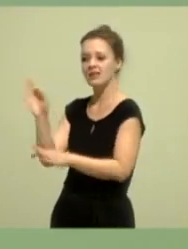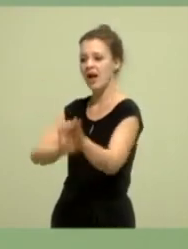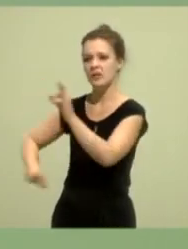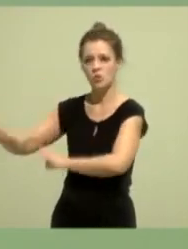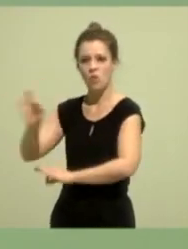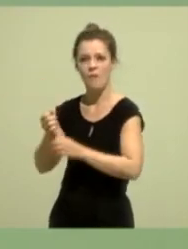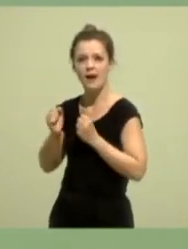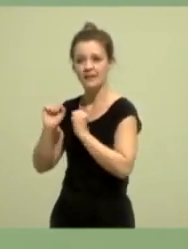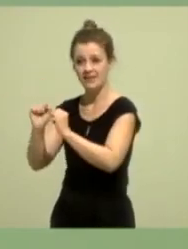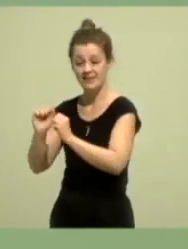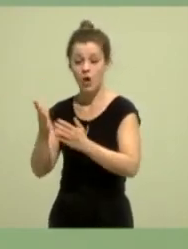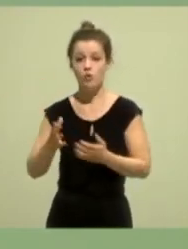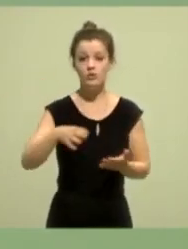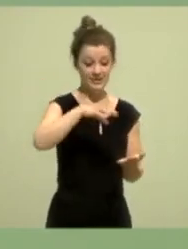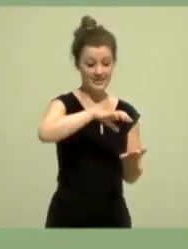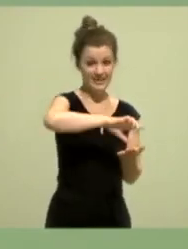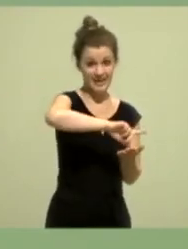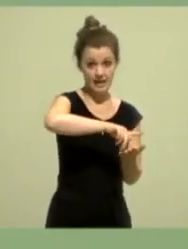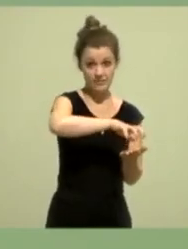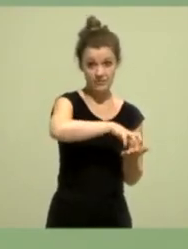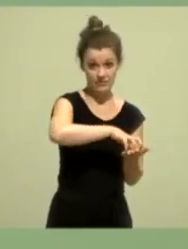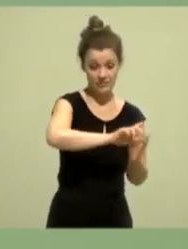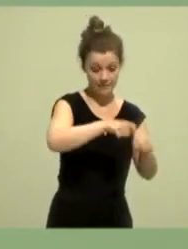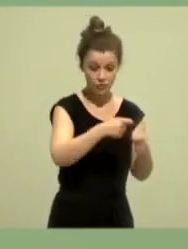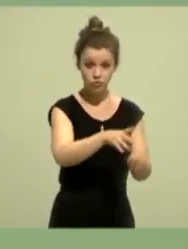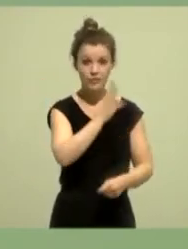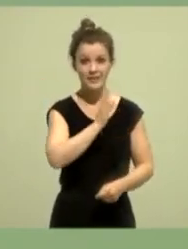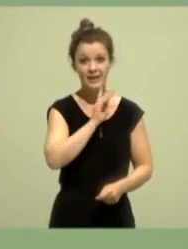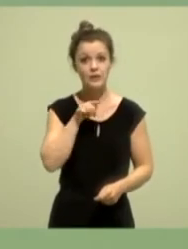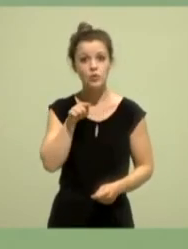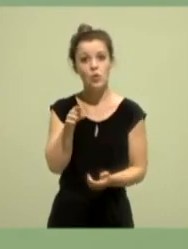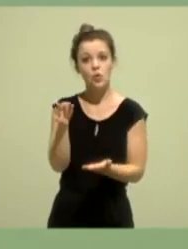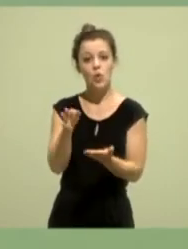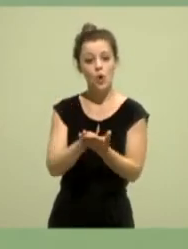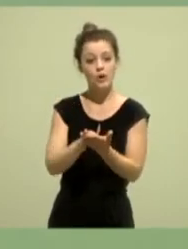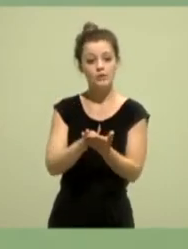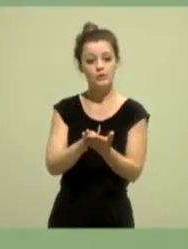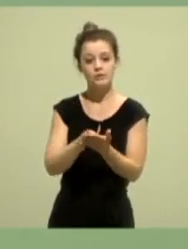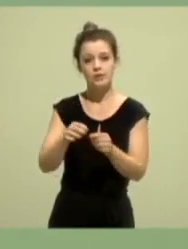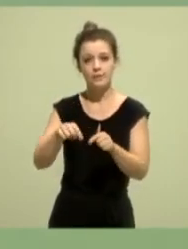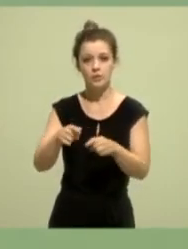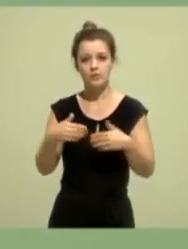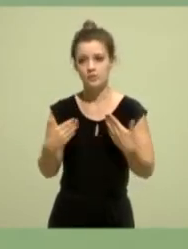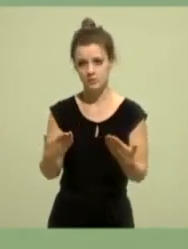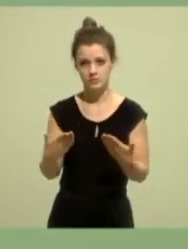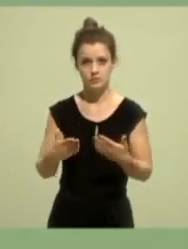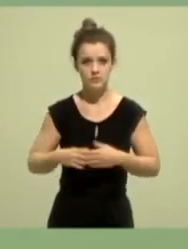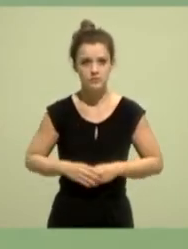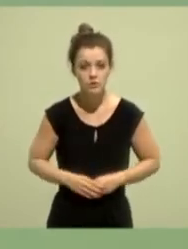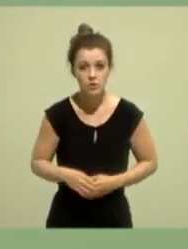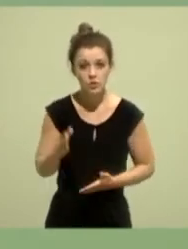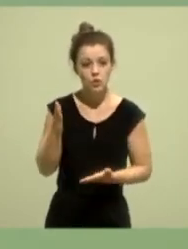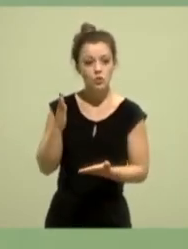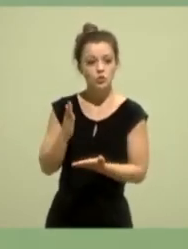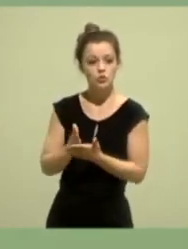Ortsverbandssprecherin und lebe in einer Kleinstadt mitten auf dem Land. Ich war Bundestagskandidatin und habe auf dem Podium Jens Spahn mit